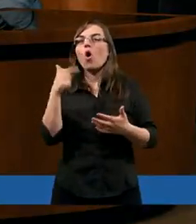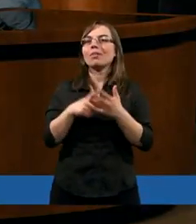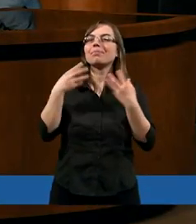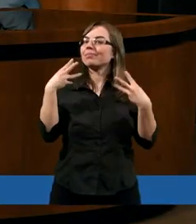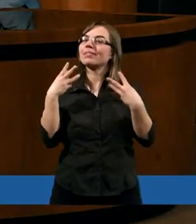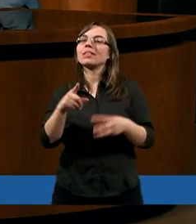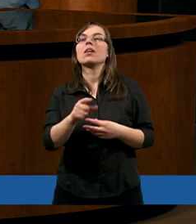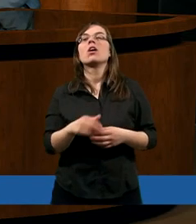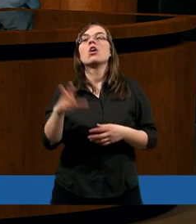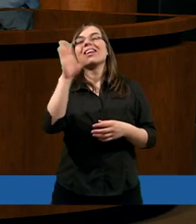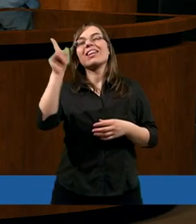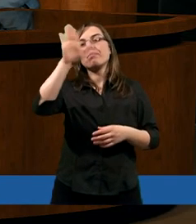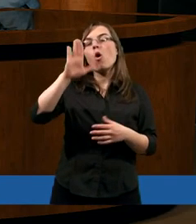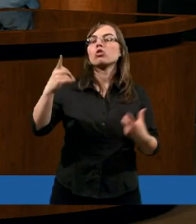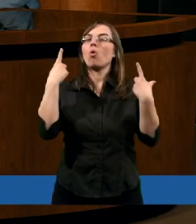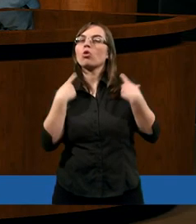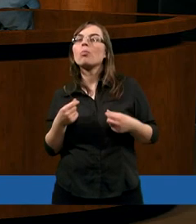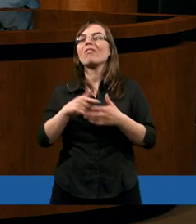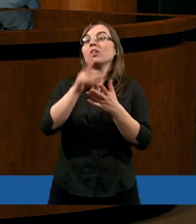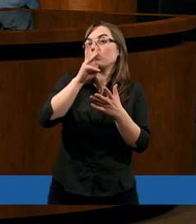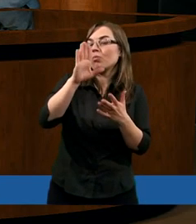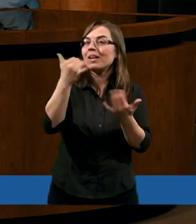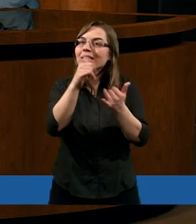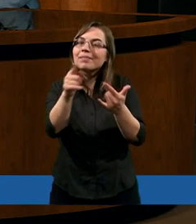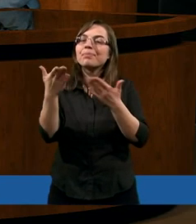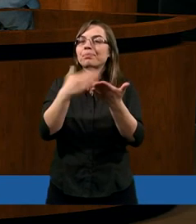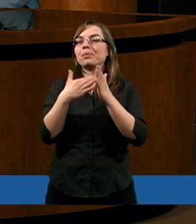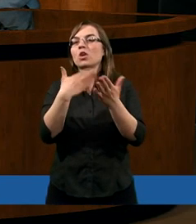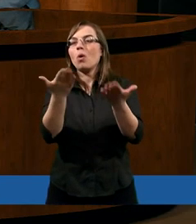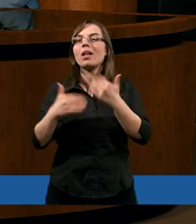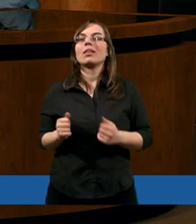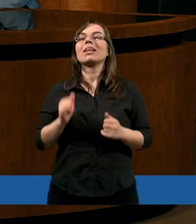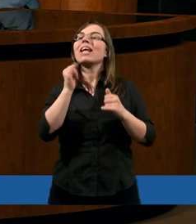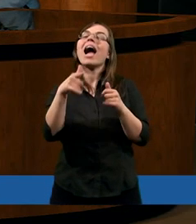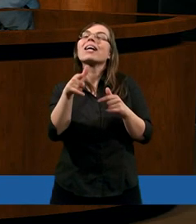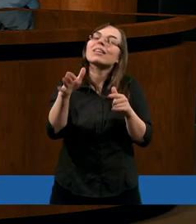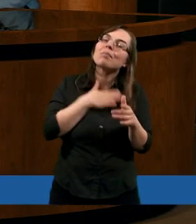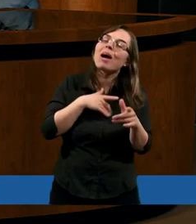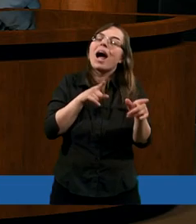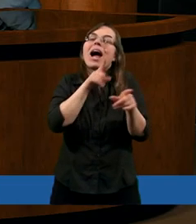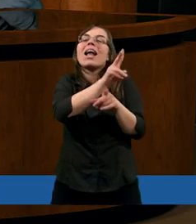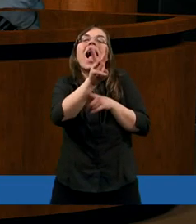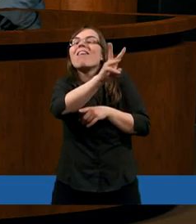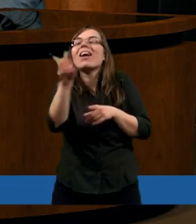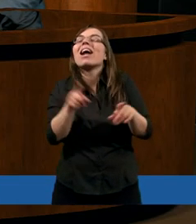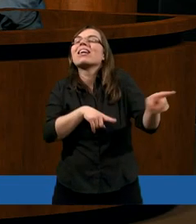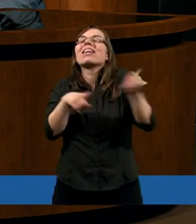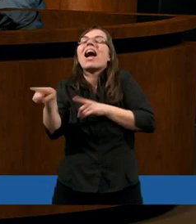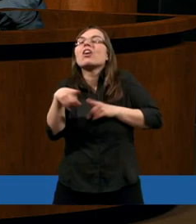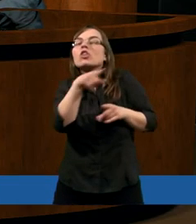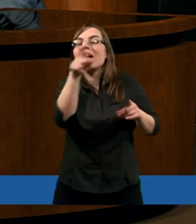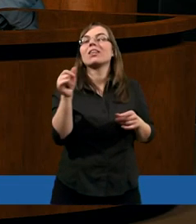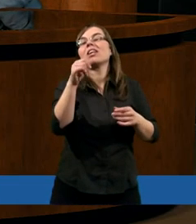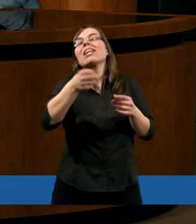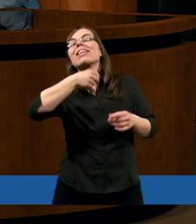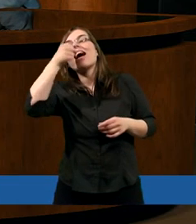wzorzec osobowościowy, wzorzec postawy, jakie ma znaczenie dla was, no nie tylko w momencie, kiedy